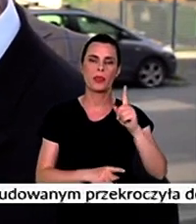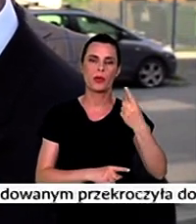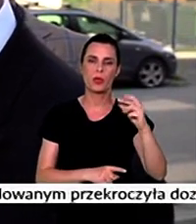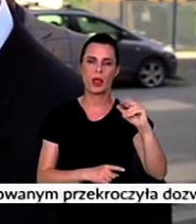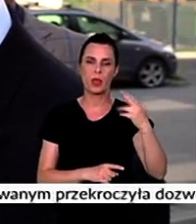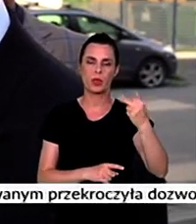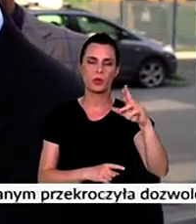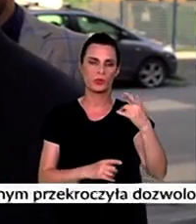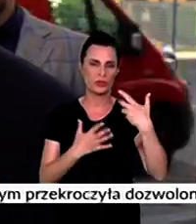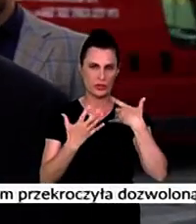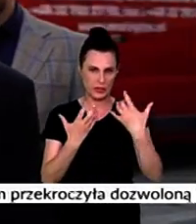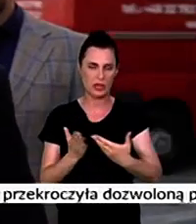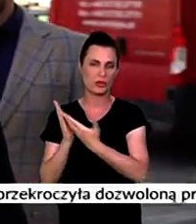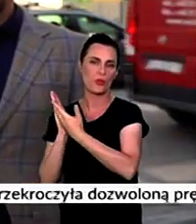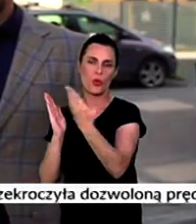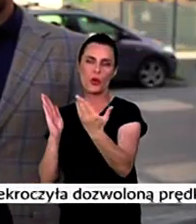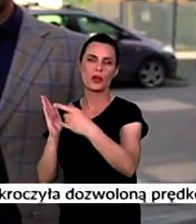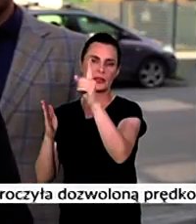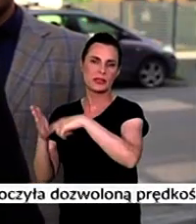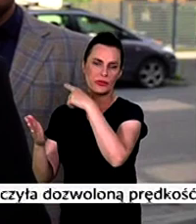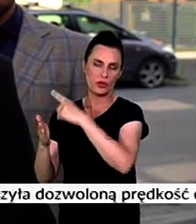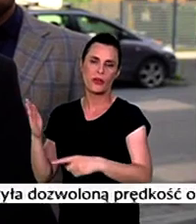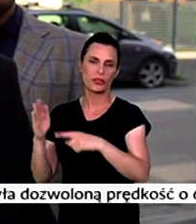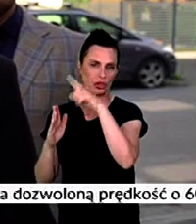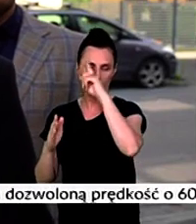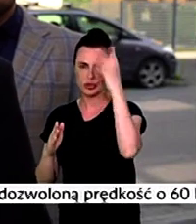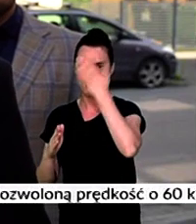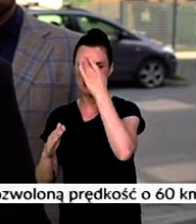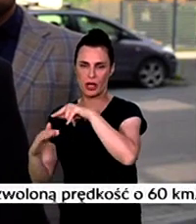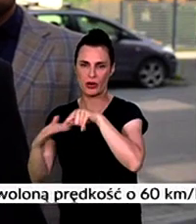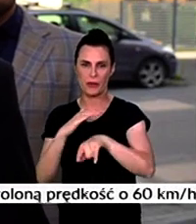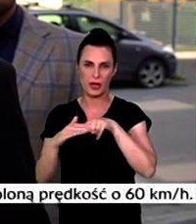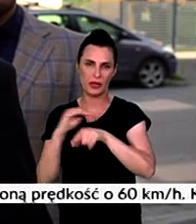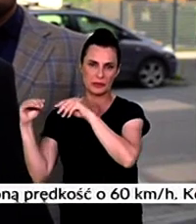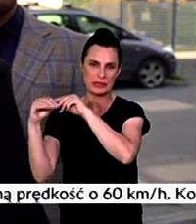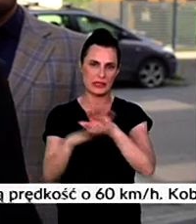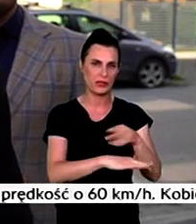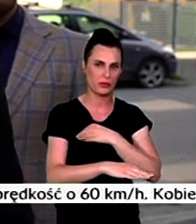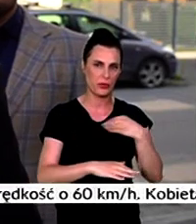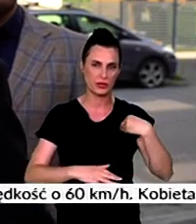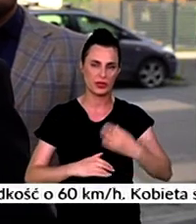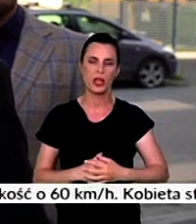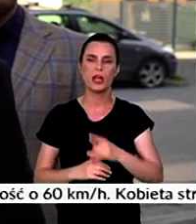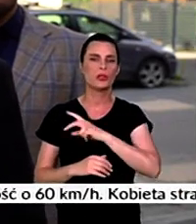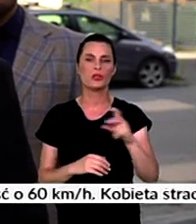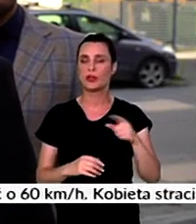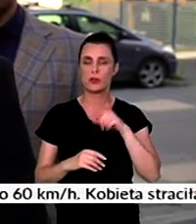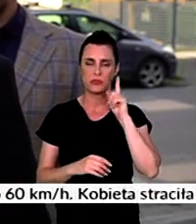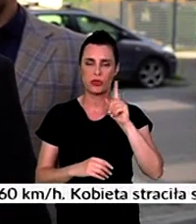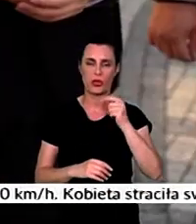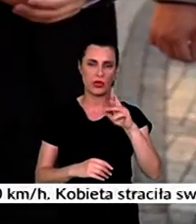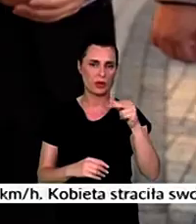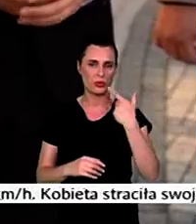zburzyć mur i pozwolić zalać Polskę nielegalnymi imigrantami? Czy Donald Tusk nie chce